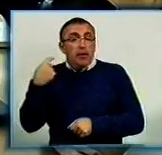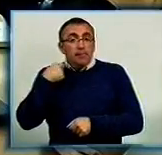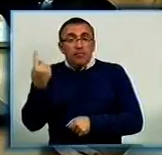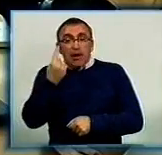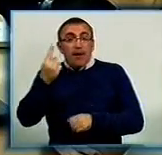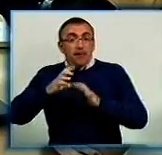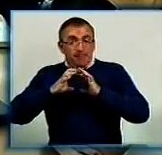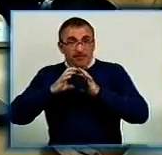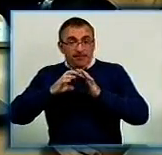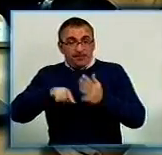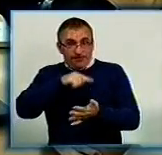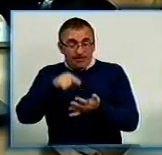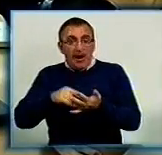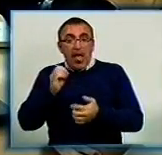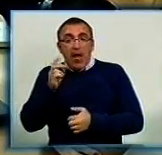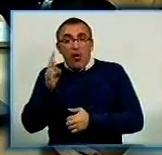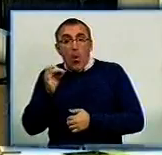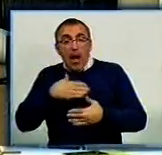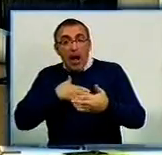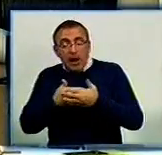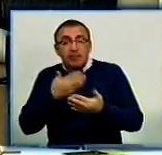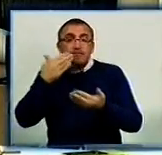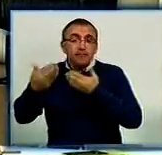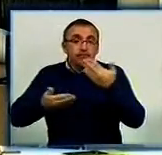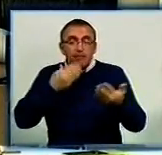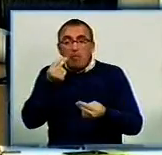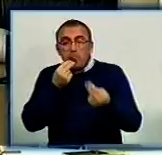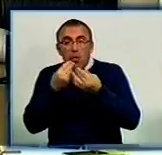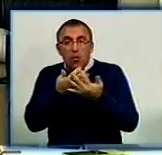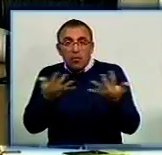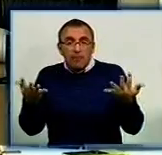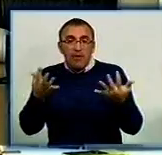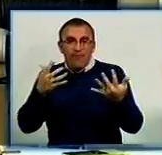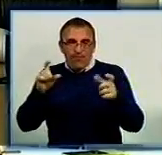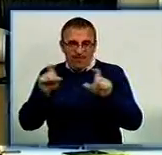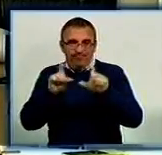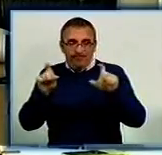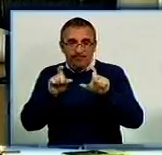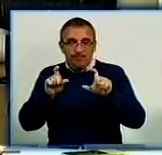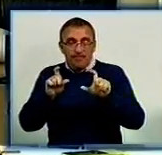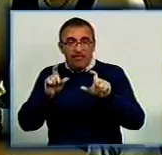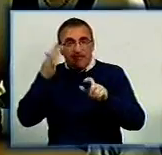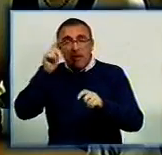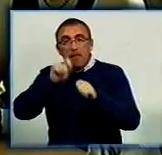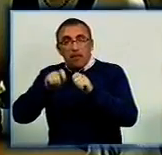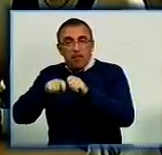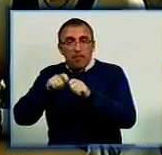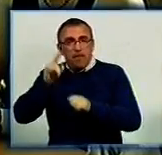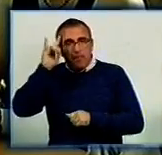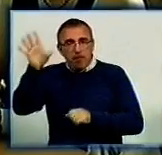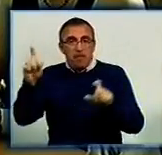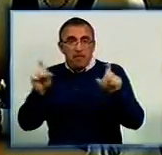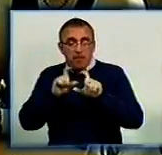місто в Україні, де екоактивісти проводять моніторинг органічних продуктів у торгових мережах. Цьогоріч планують приінспектувати найпопулярніші